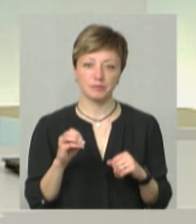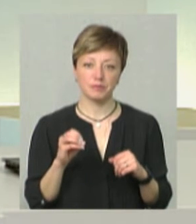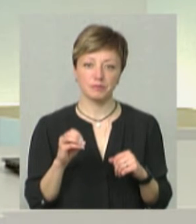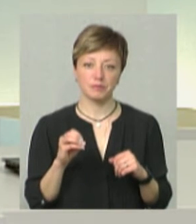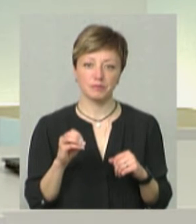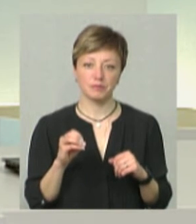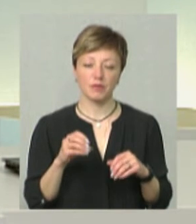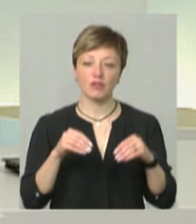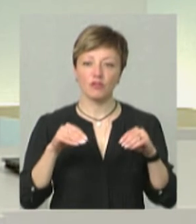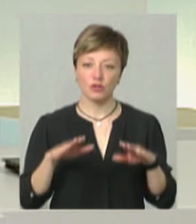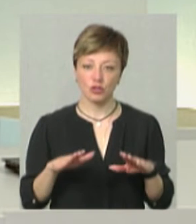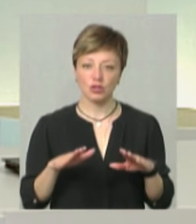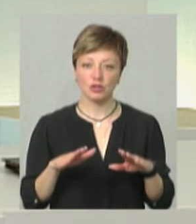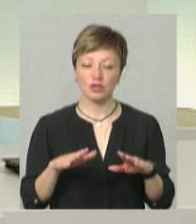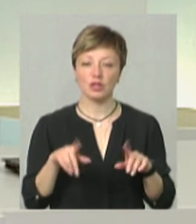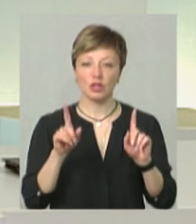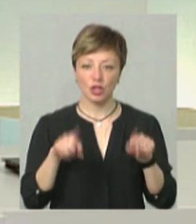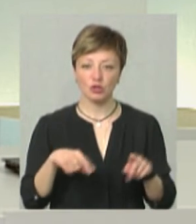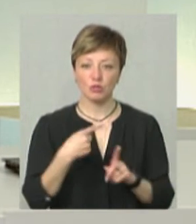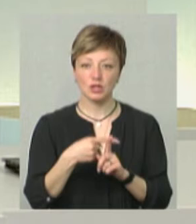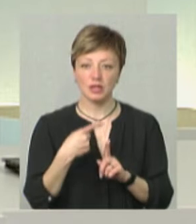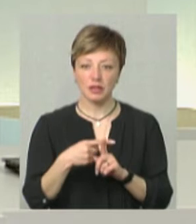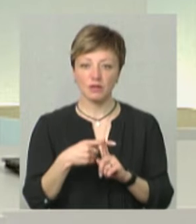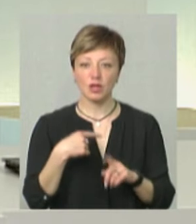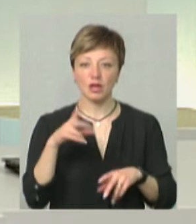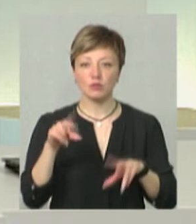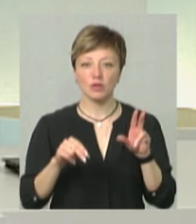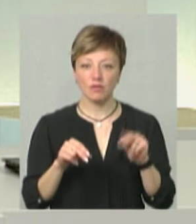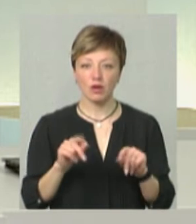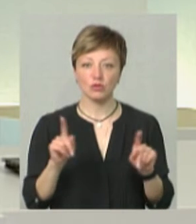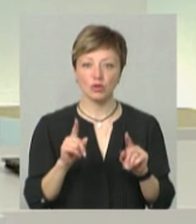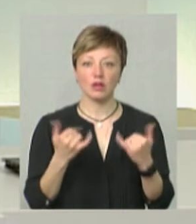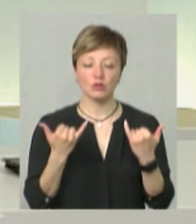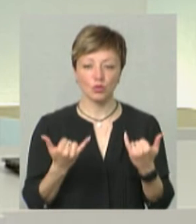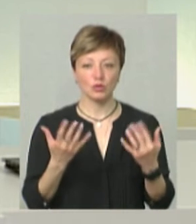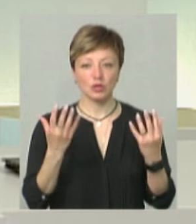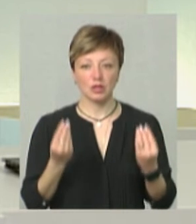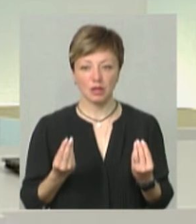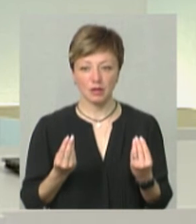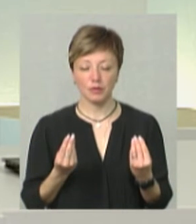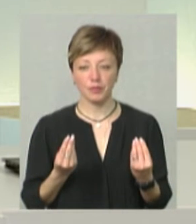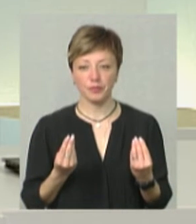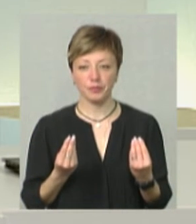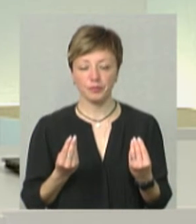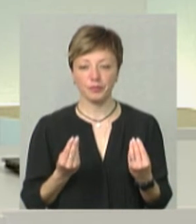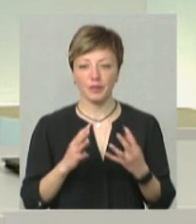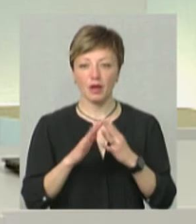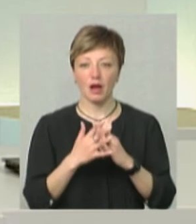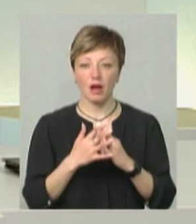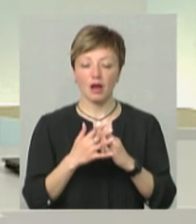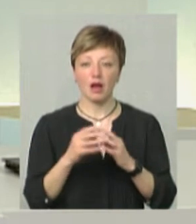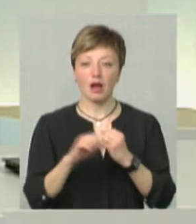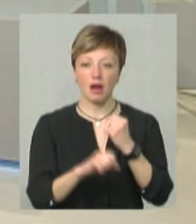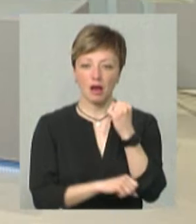ми його вирішили теж позитивно. І я сподіваюся, що на сьогоднішній день аграрії